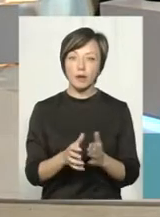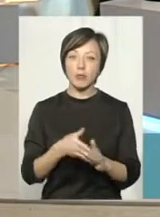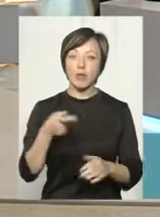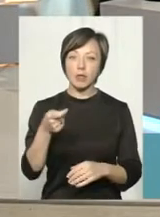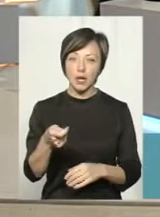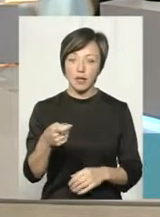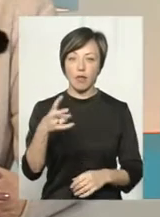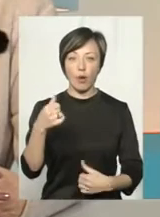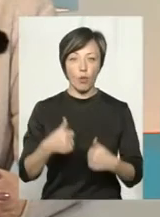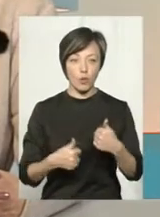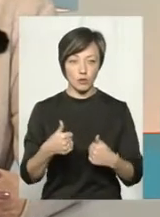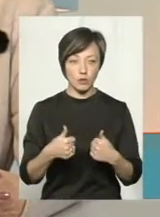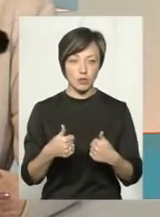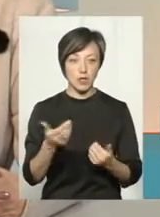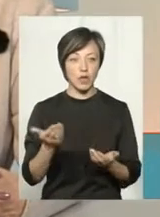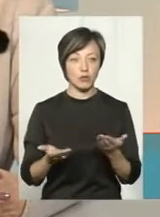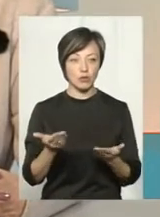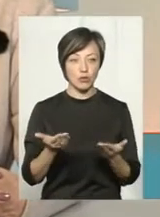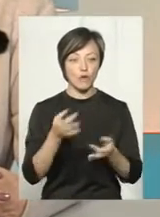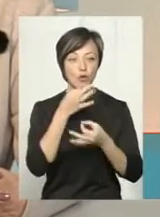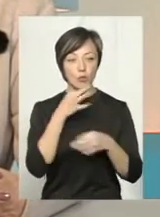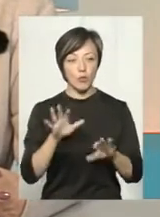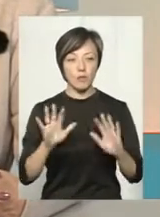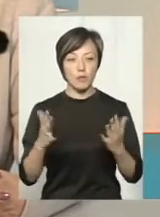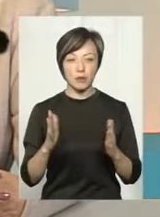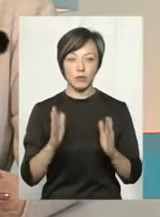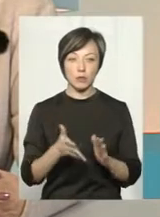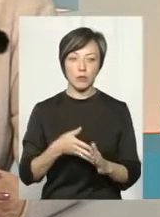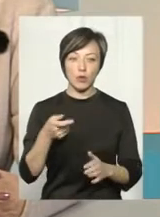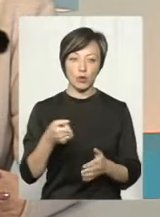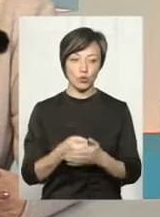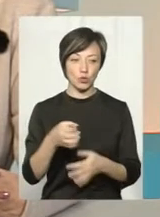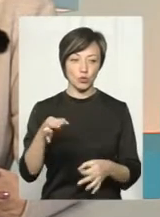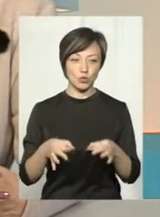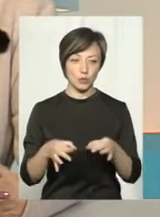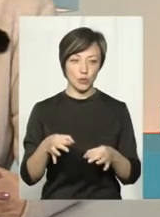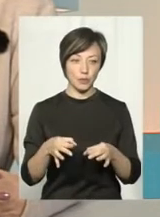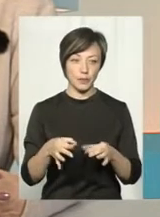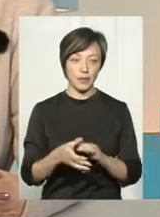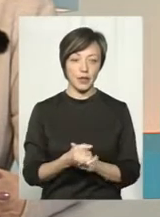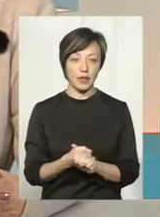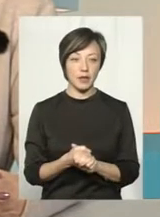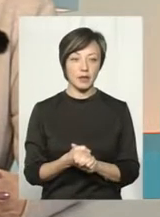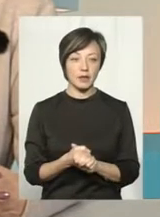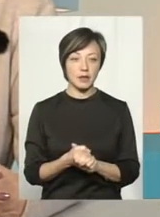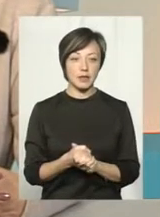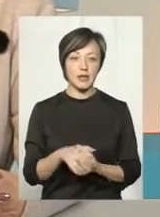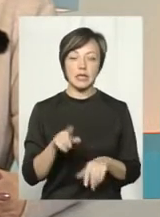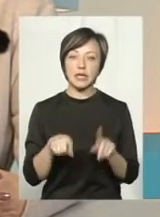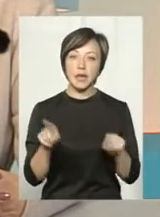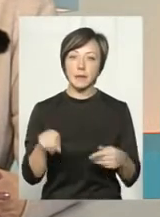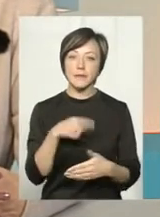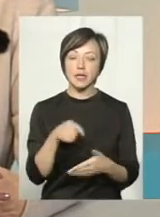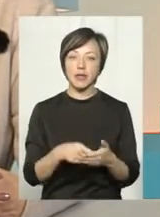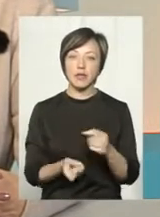плані, якщо в будь-якому випадку буде подано до суду. Тут деякі питання